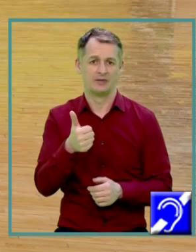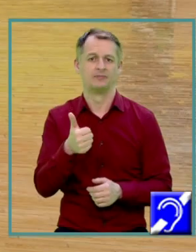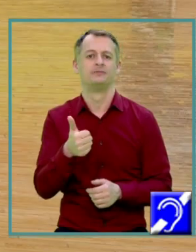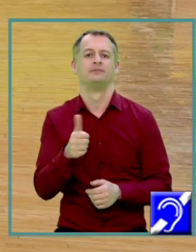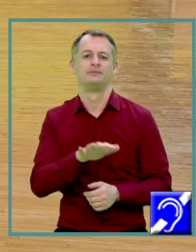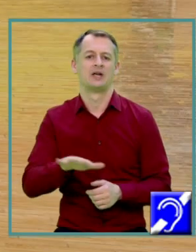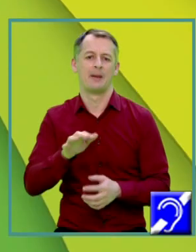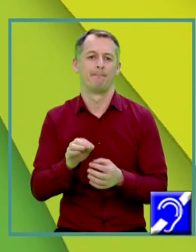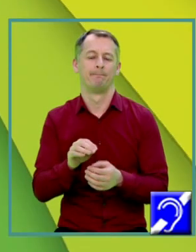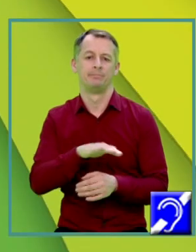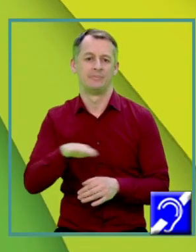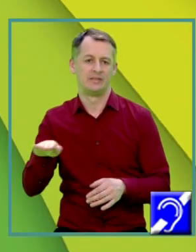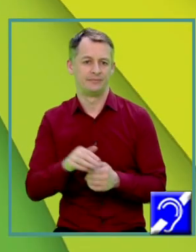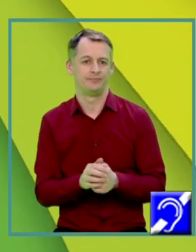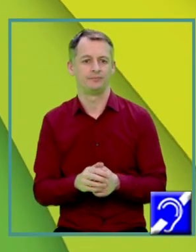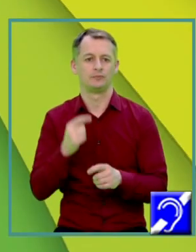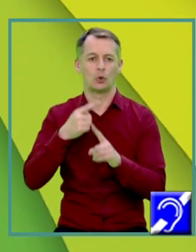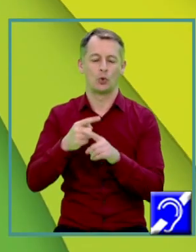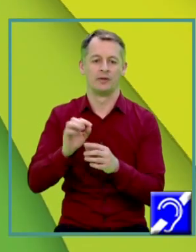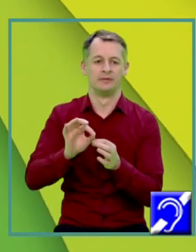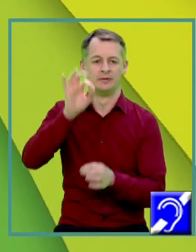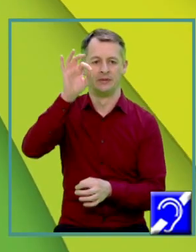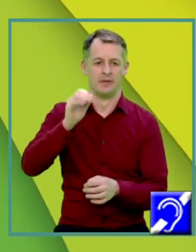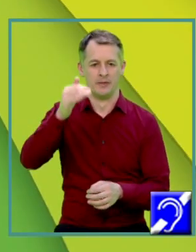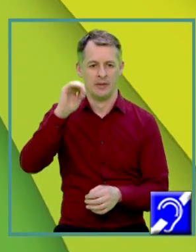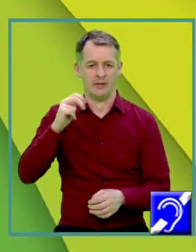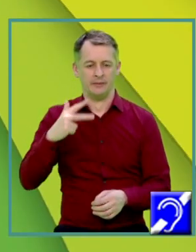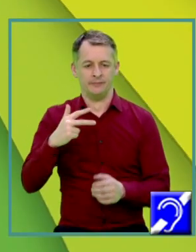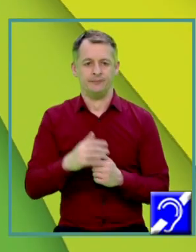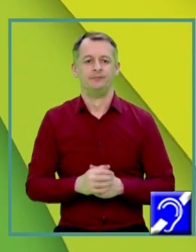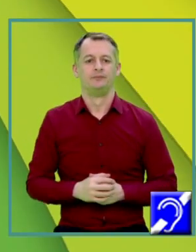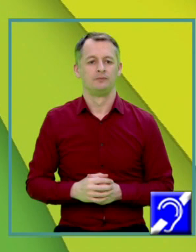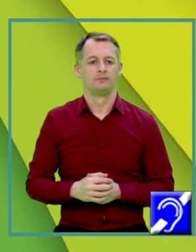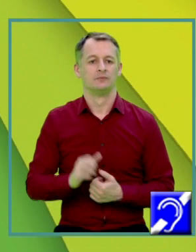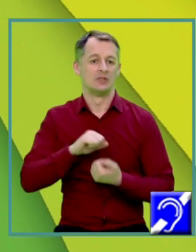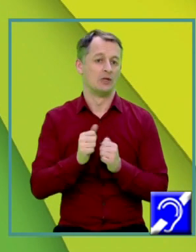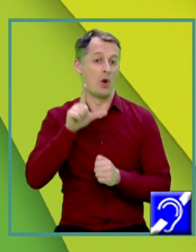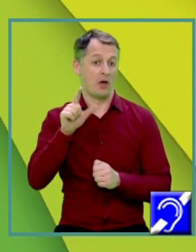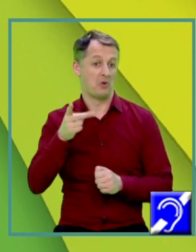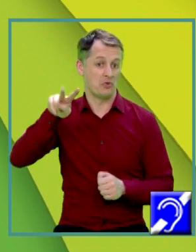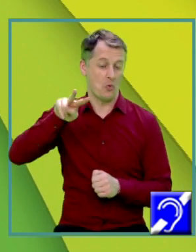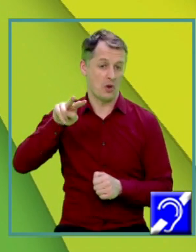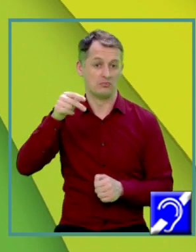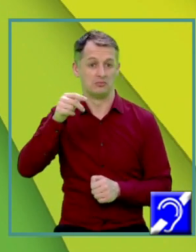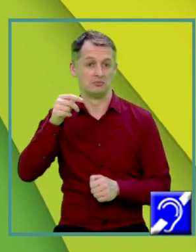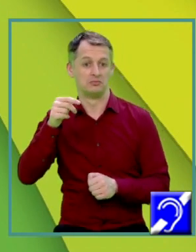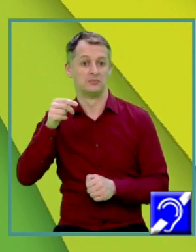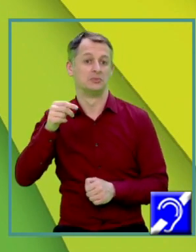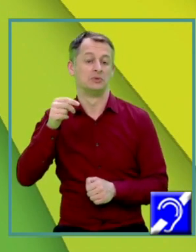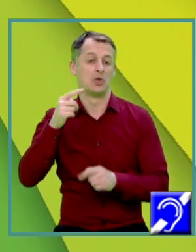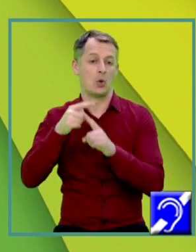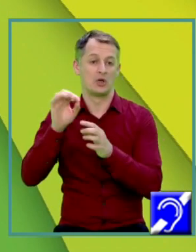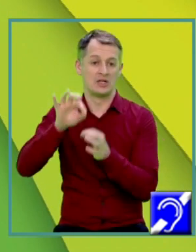înălțime pe 3 sau latura la a doua ori înălțime pe 3 Înlocuim elementele